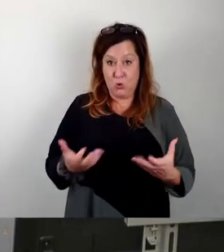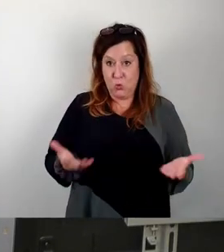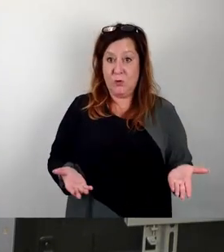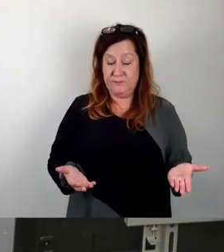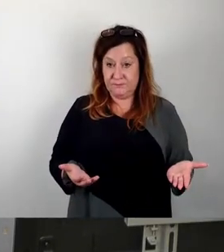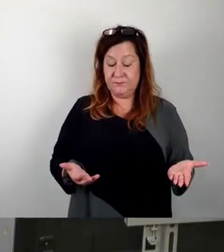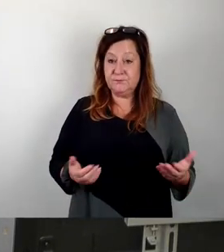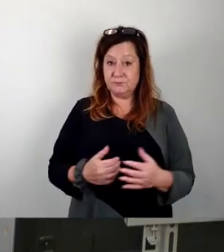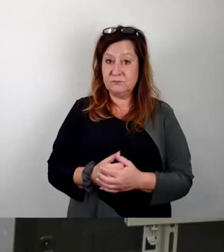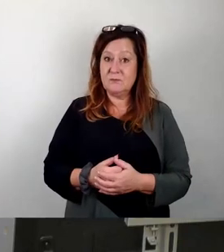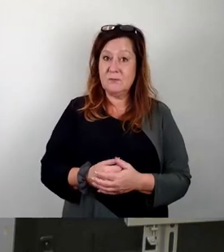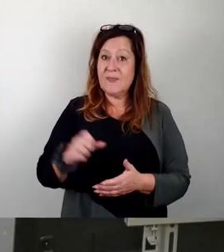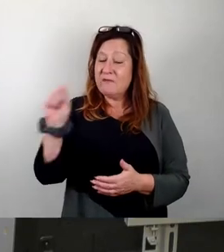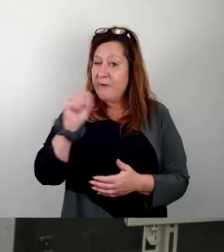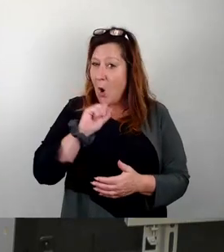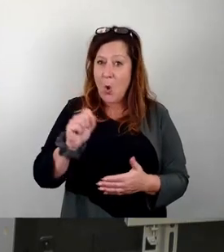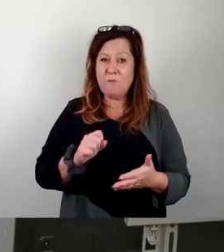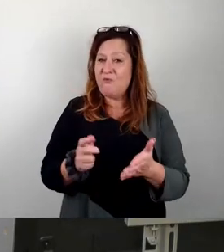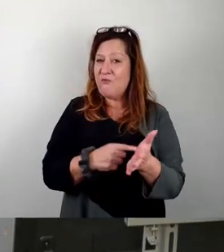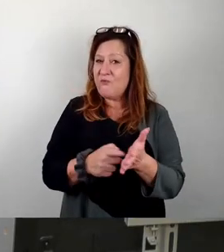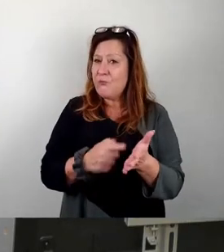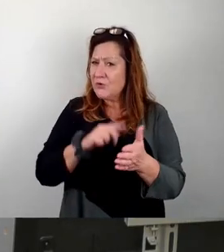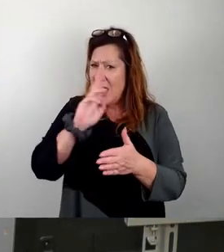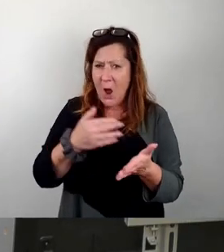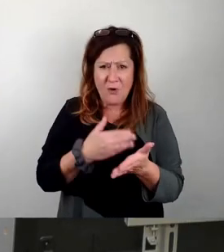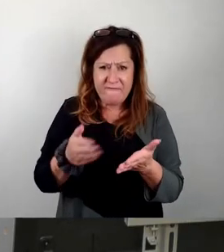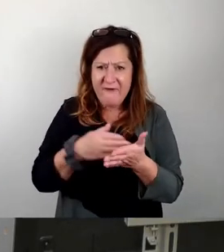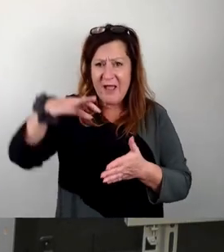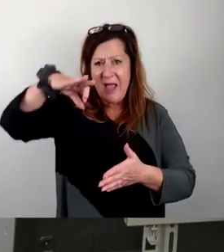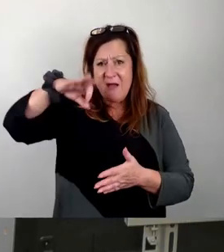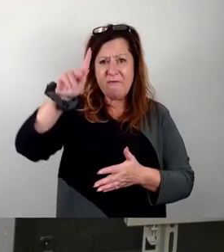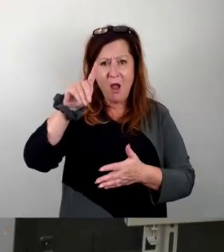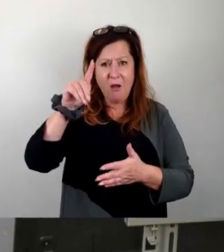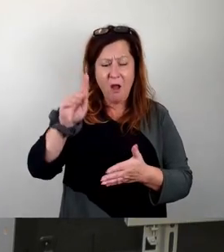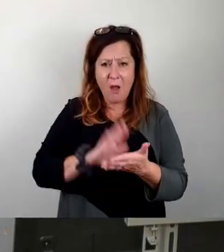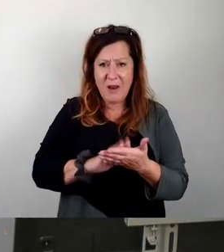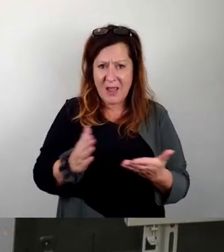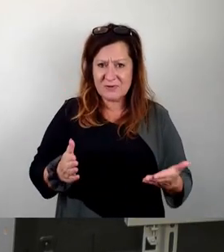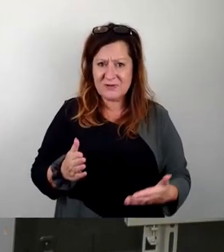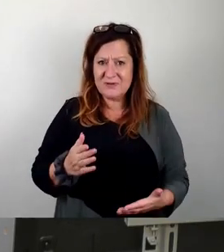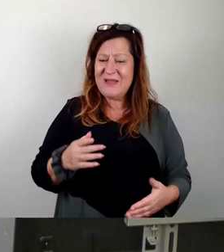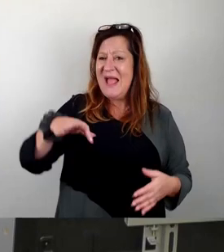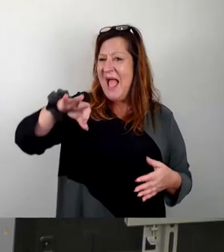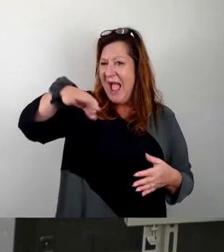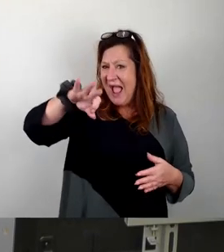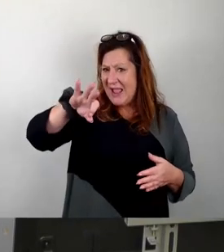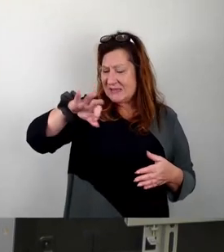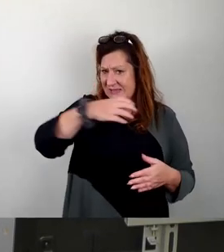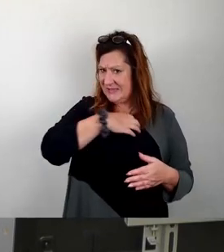Warum fordern wir eigentlich, dass es auch weiterhin ein FKK-Bad bleibt? Es ist das Einzige im Dresdner Westen.